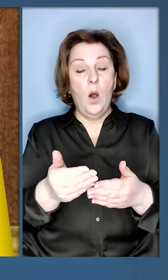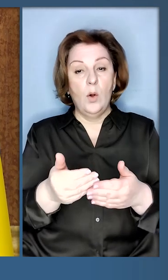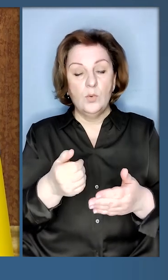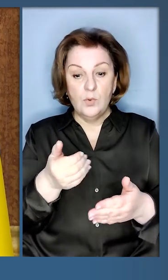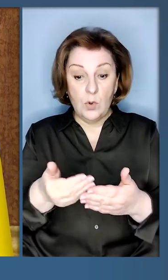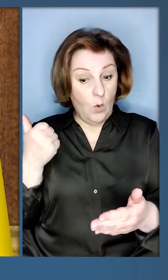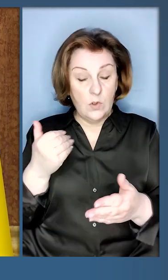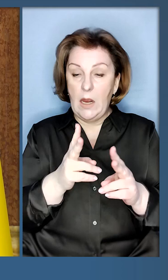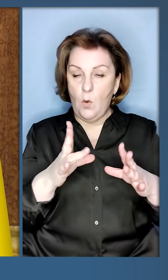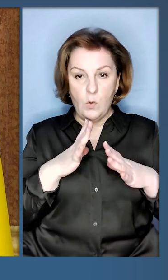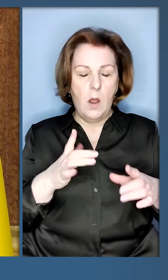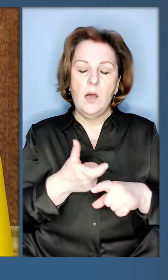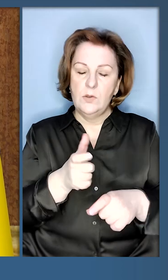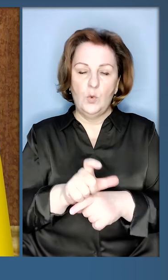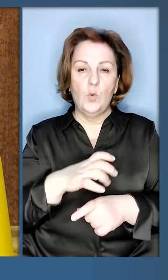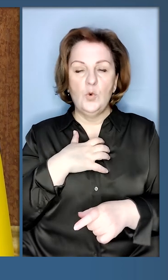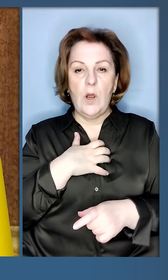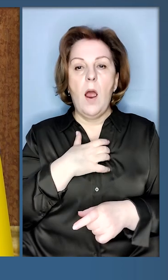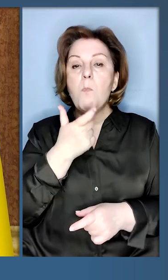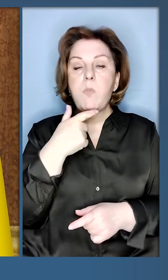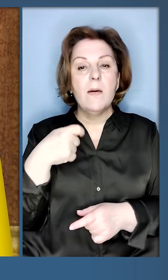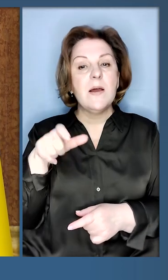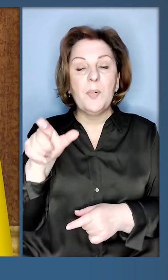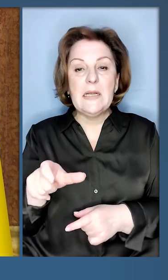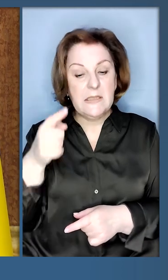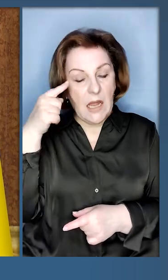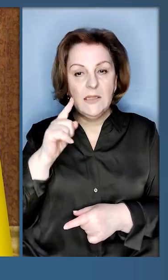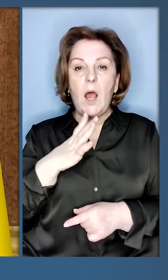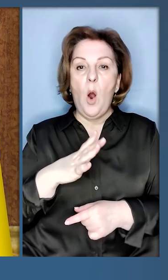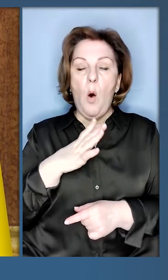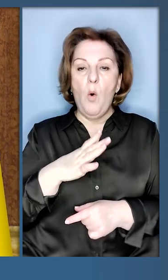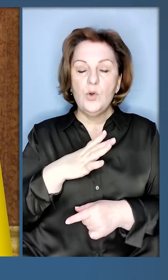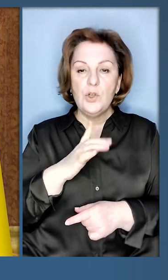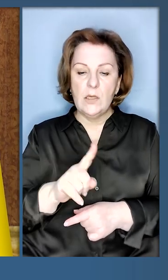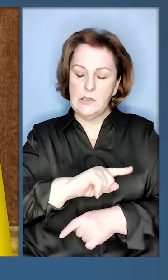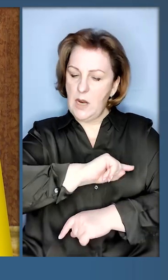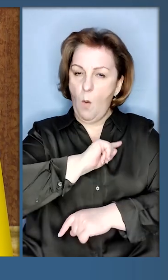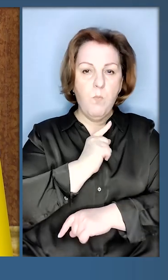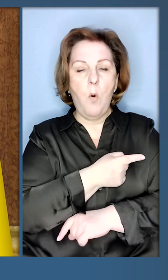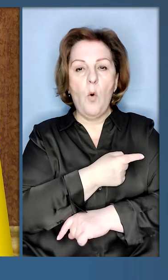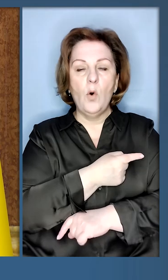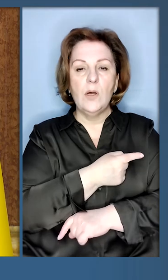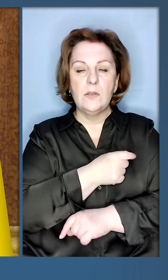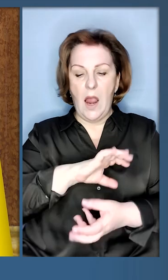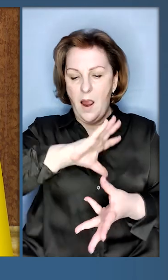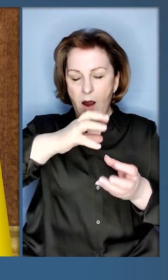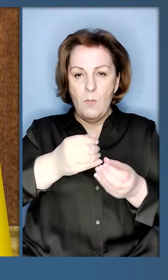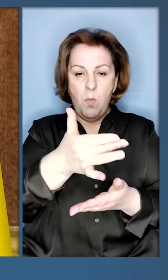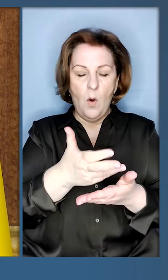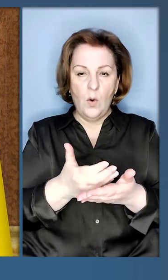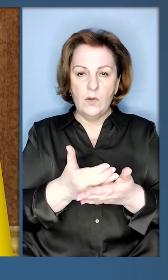І це дуже важливо. Пане Президенте, я знаю, що очікується потужний пакет